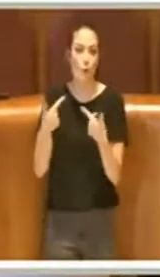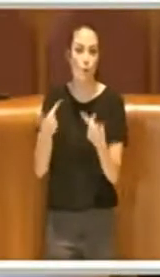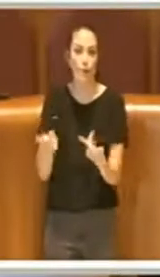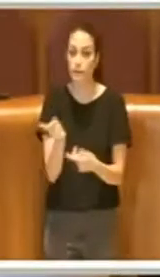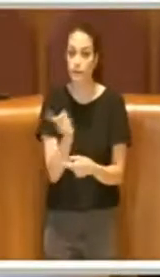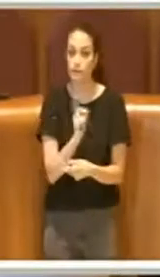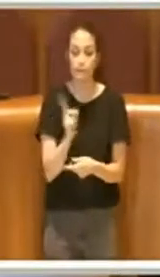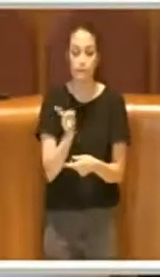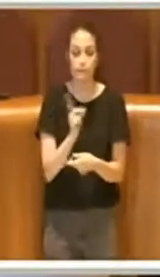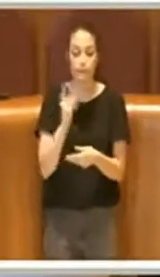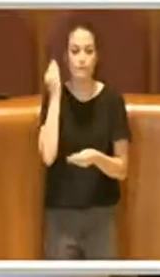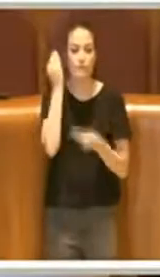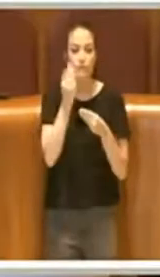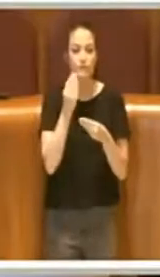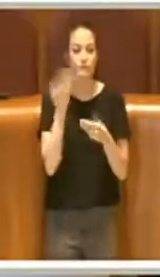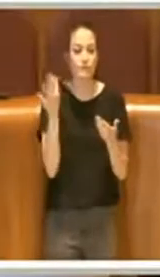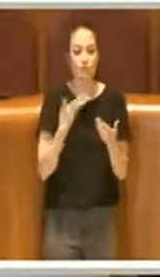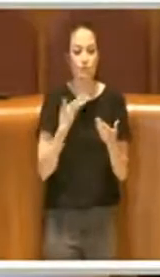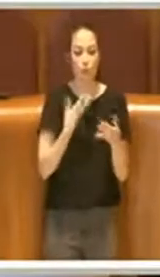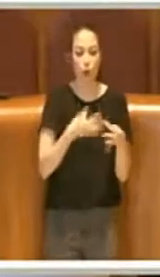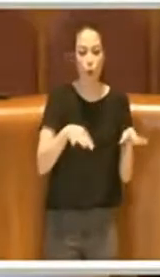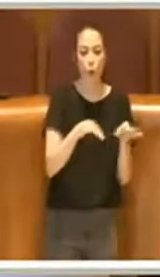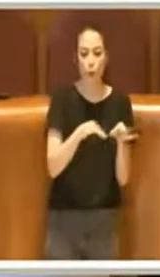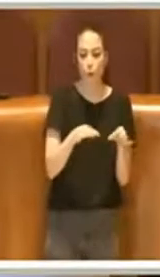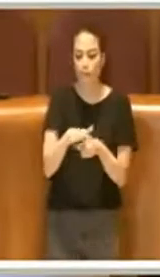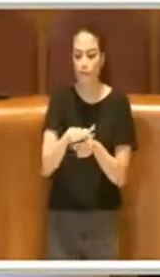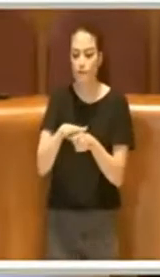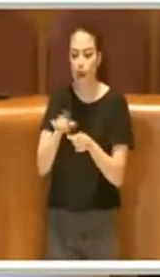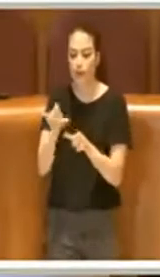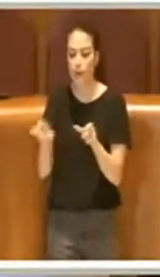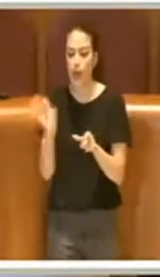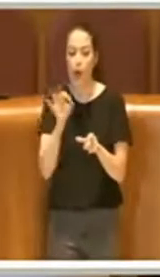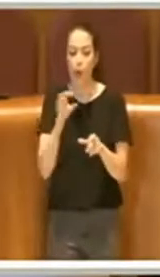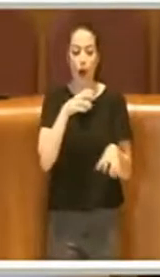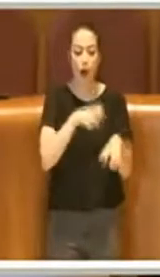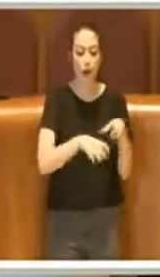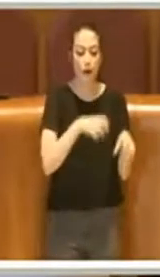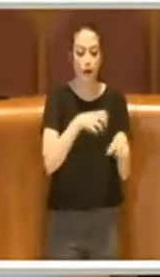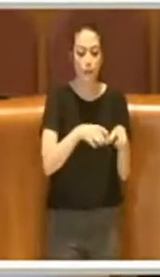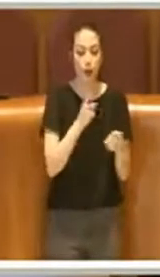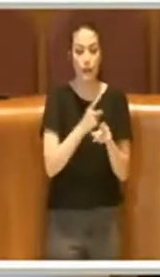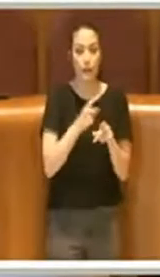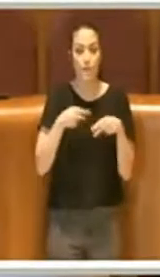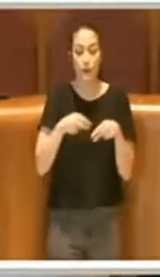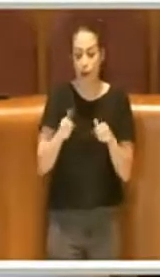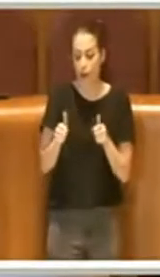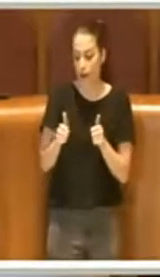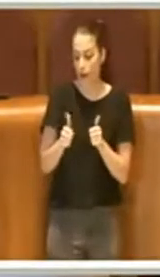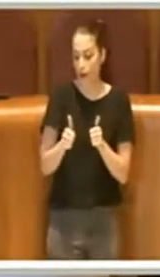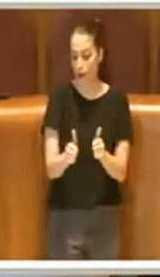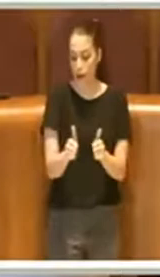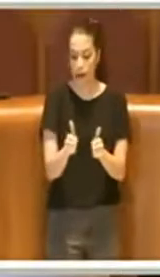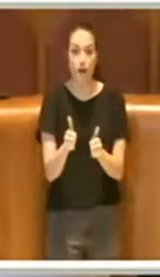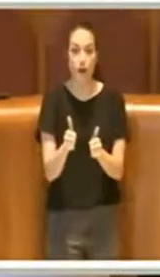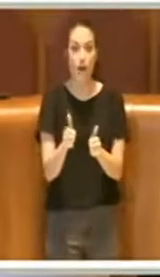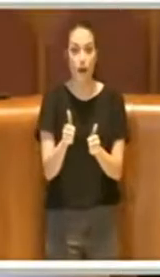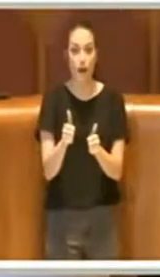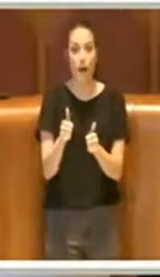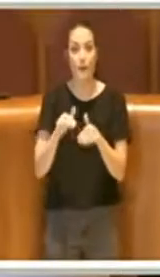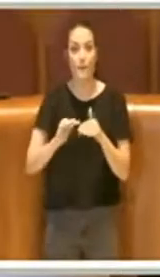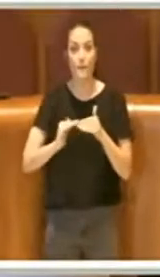siccome ci sono congiunti familiari o animali domestici che devono camminare affiancati sui marciapiedi